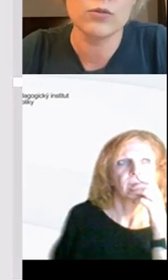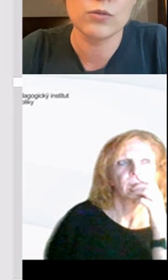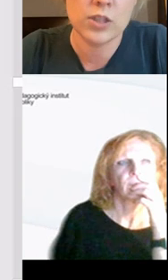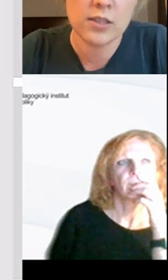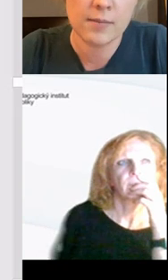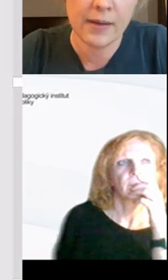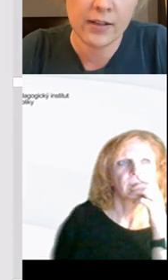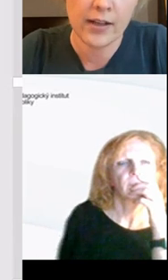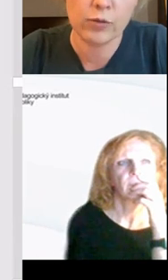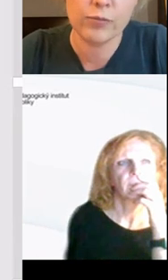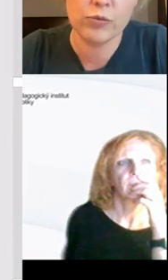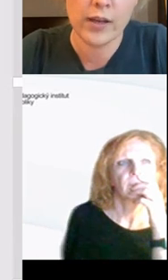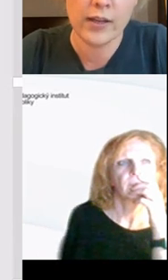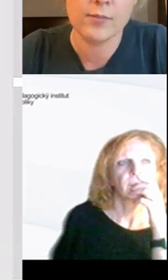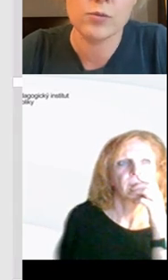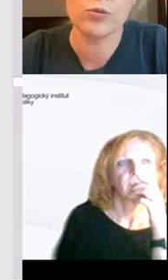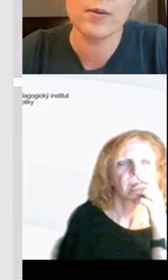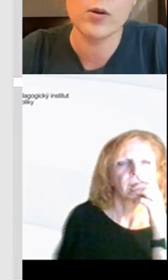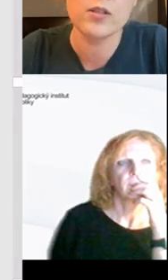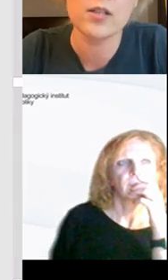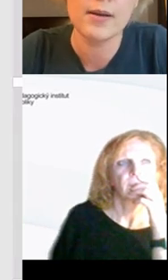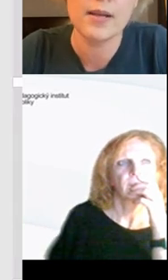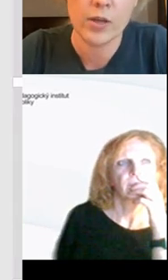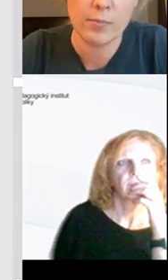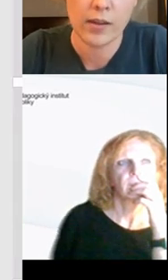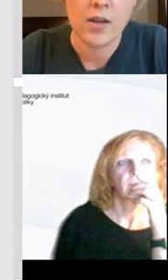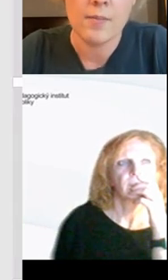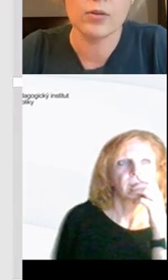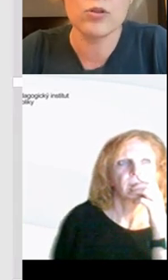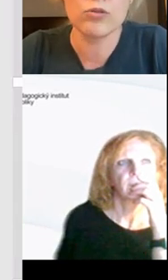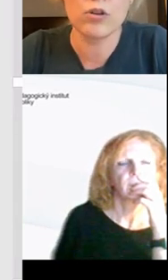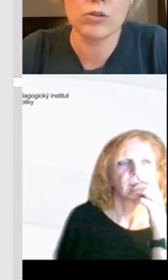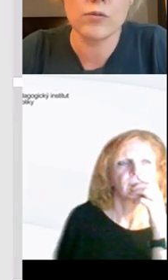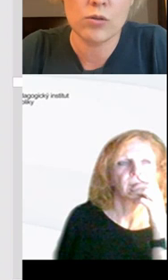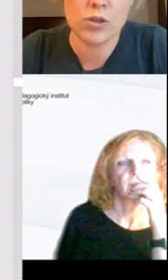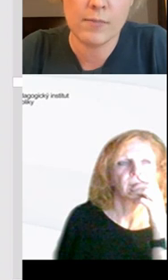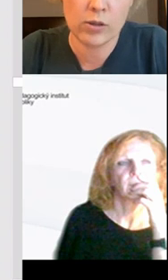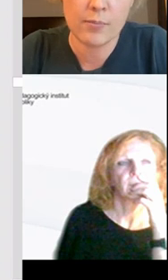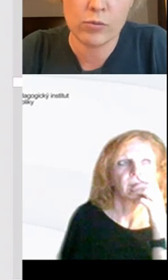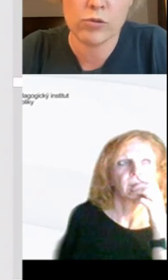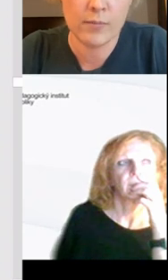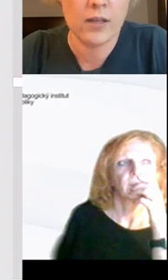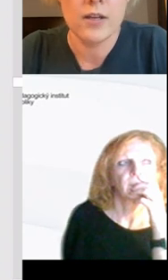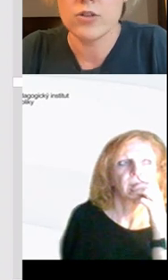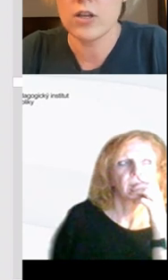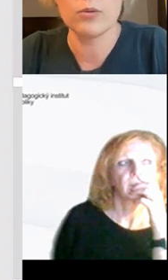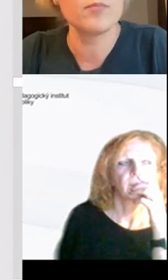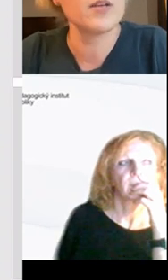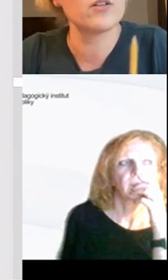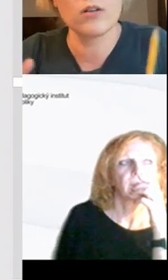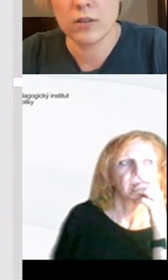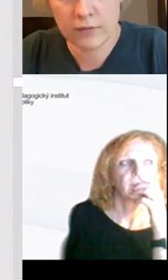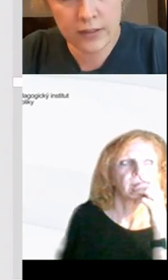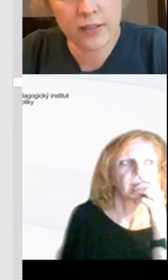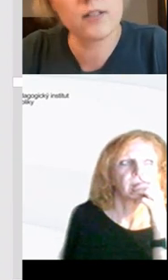jim říct ty pravidla, jak to funguje, jakým způsobem oni se tam mají pohybovat, protože to, že oni to vyzkouší metoda pokus omyl, že